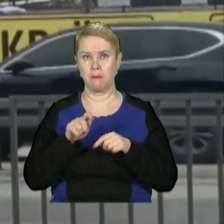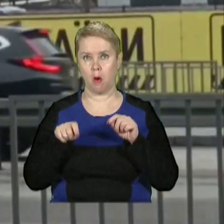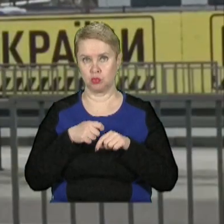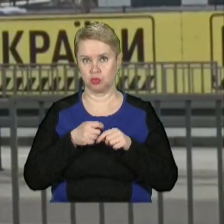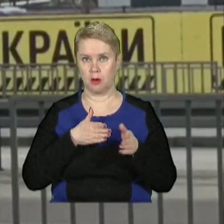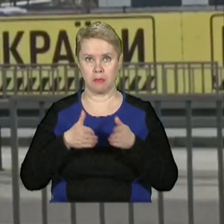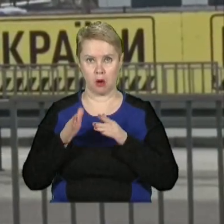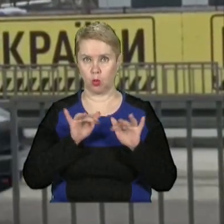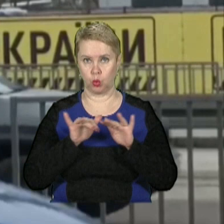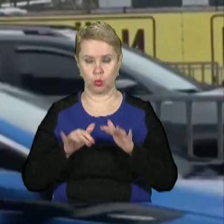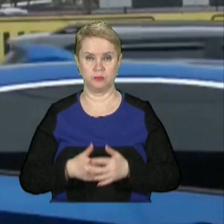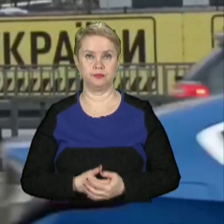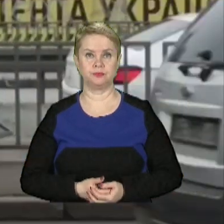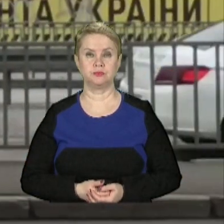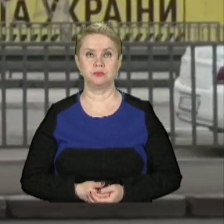правил дорожнього руху.